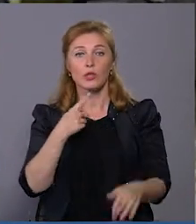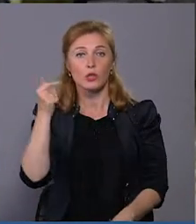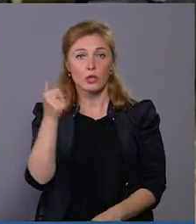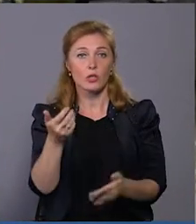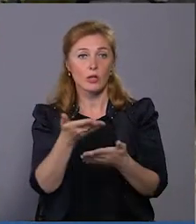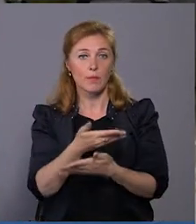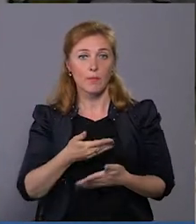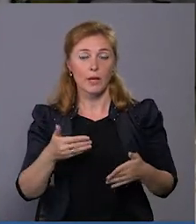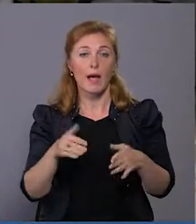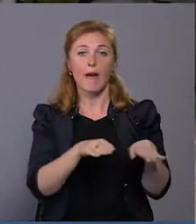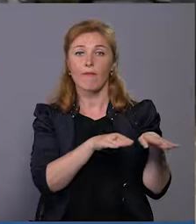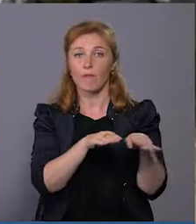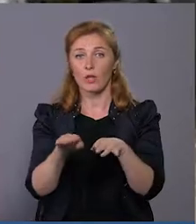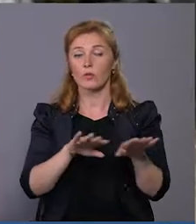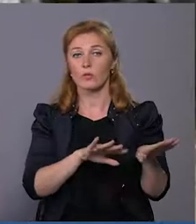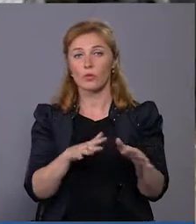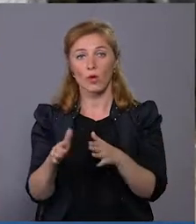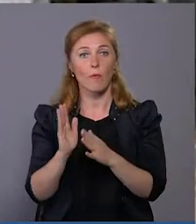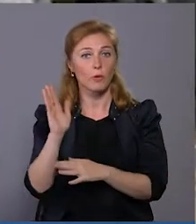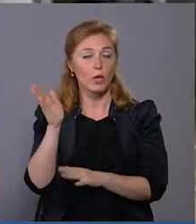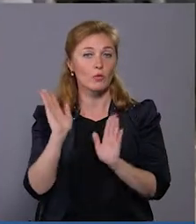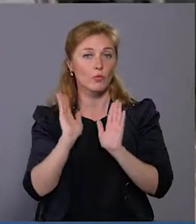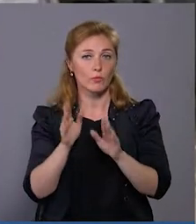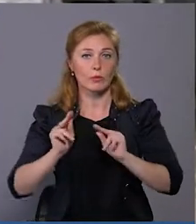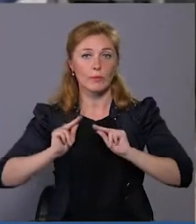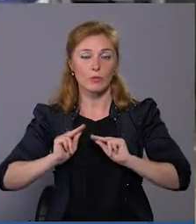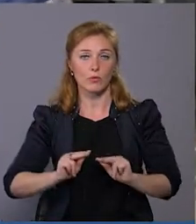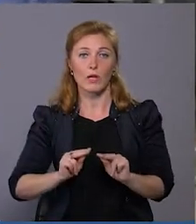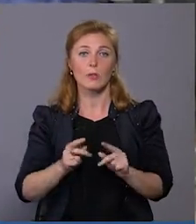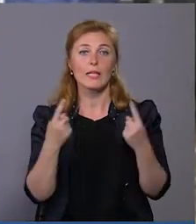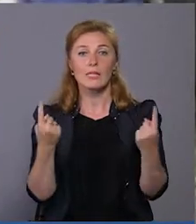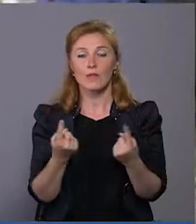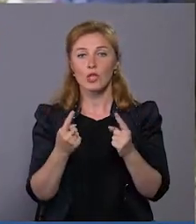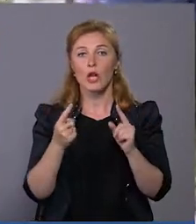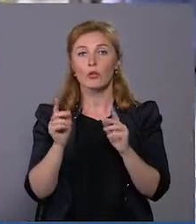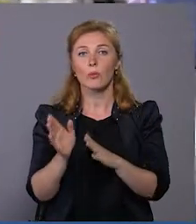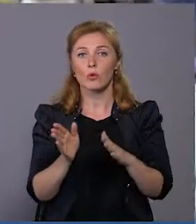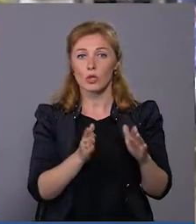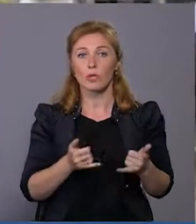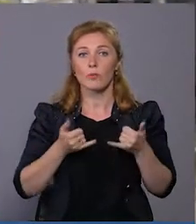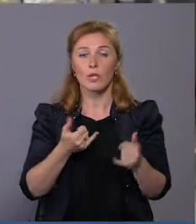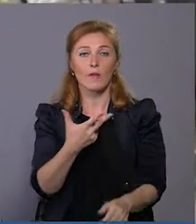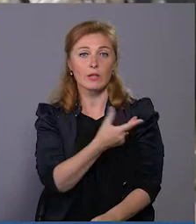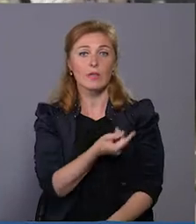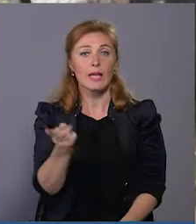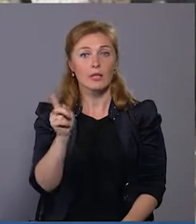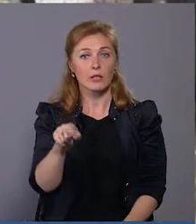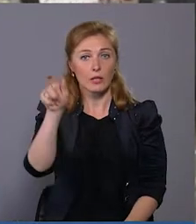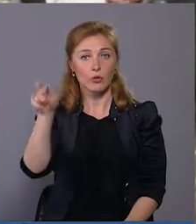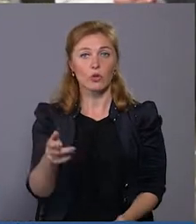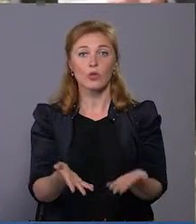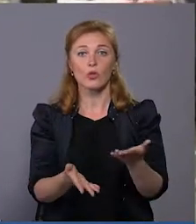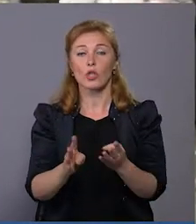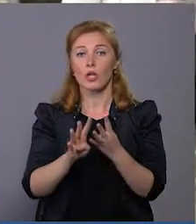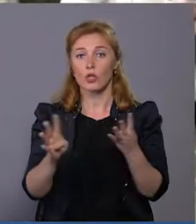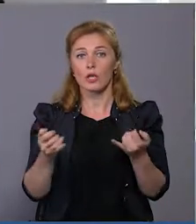вже вийдемо, вже вирівняємо ситуацію. Подальше ми будемо працювати вже в звичайному режимі для вакцинації тих людей, чия черга підходить